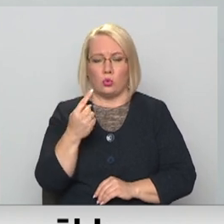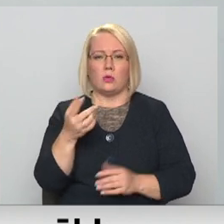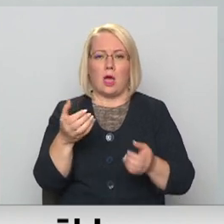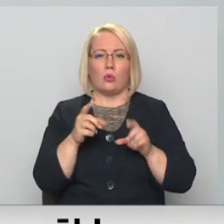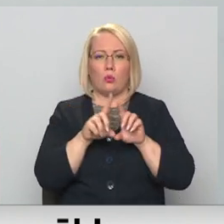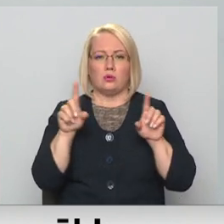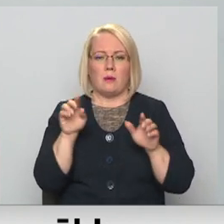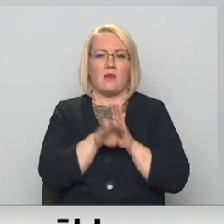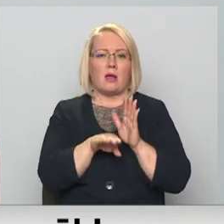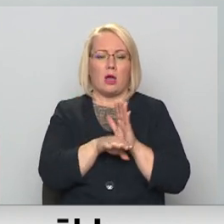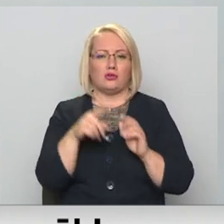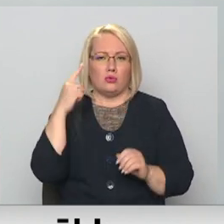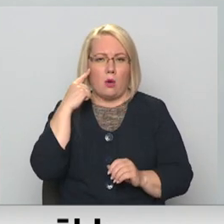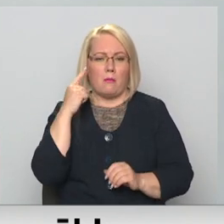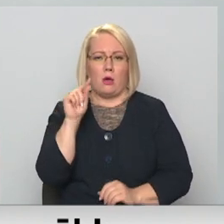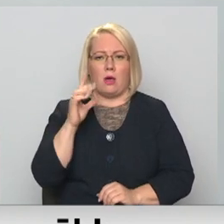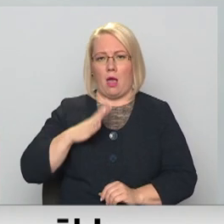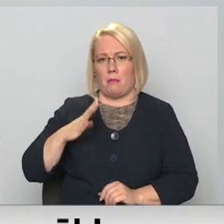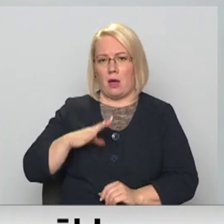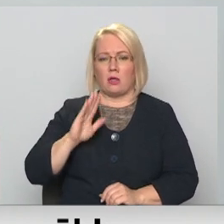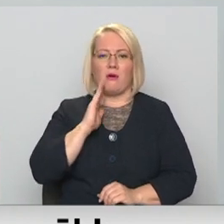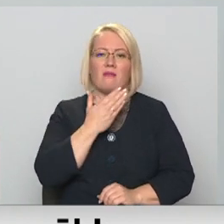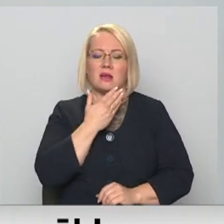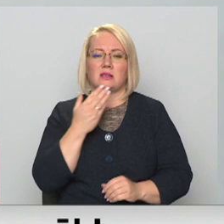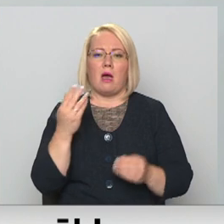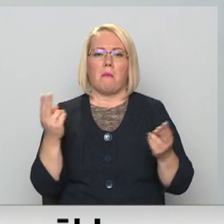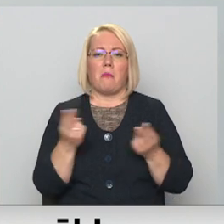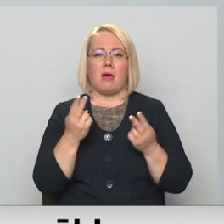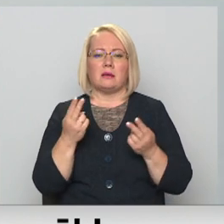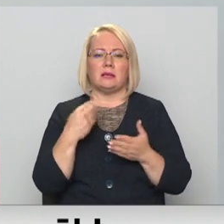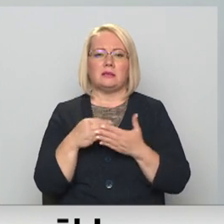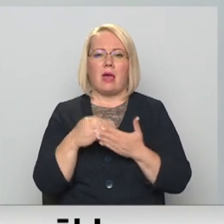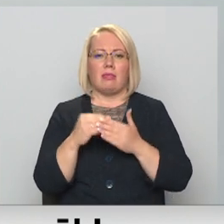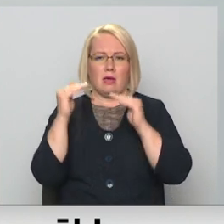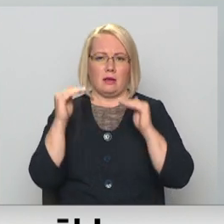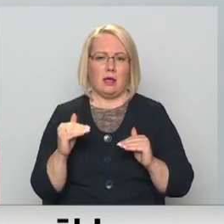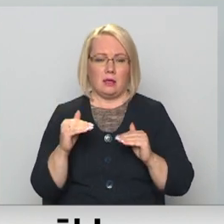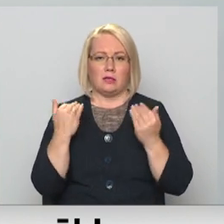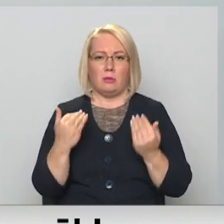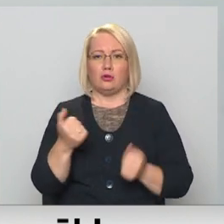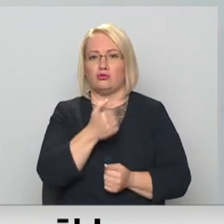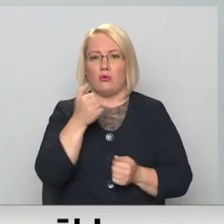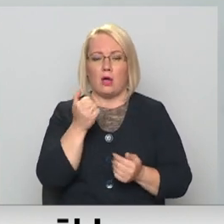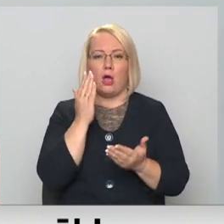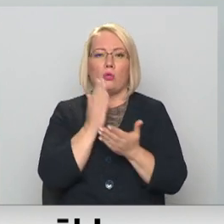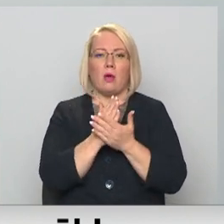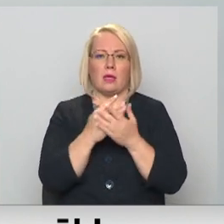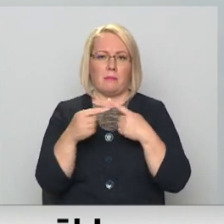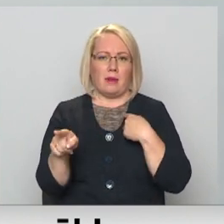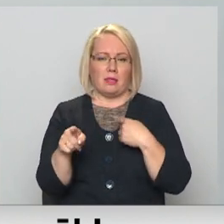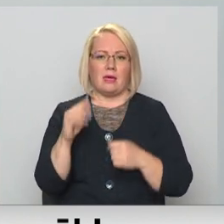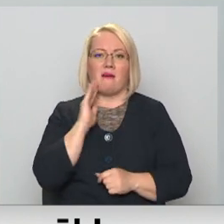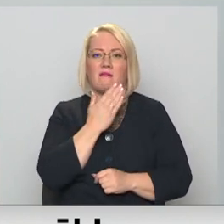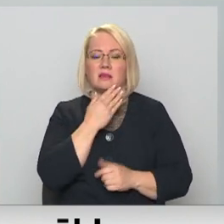vienkārši domāja, ka jāpagaida, jo vasarā parasti cena krītās. Bet šogad notika pretē, ja vasarā cena kāpa, un tad